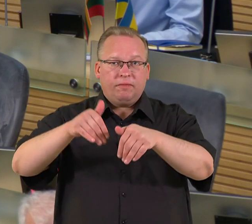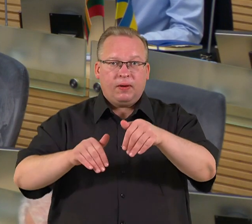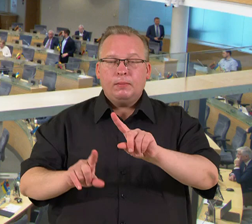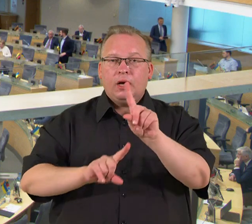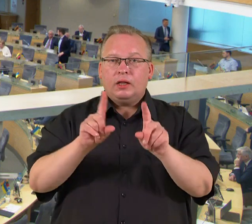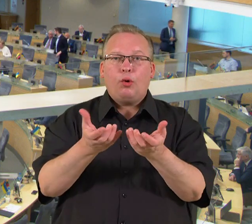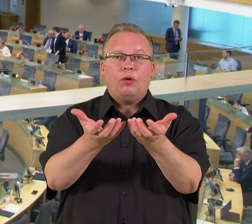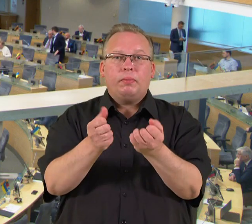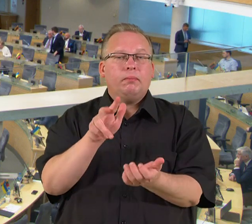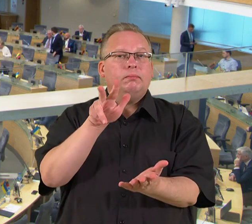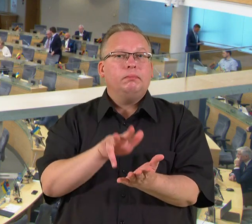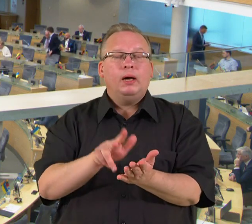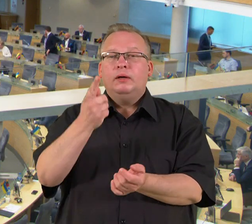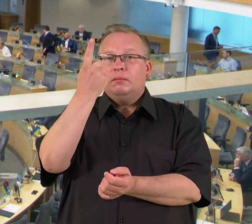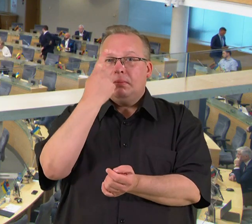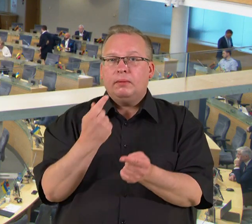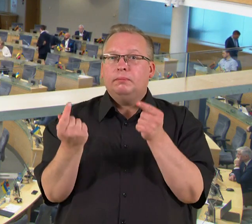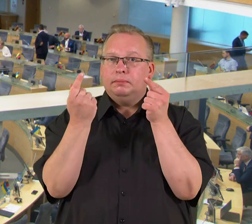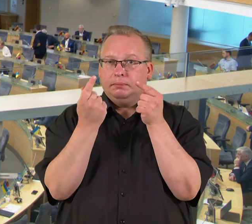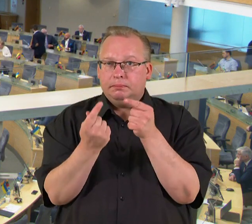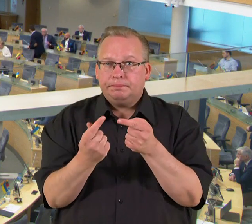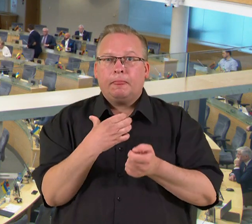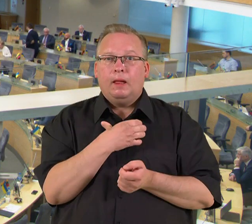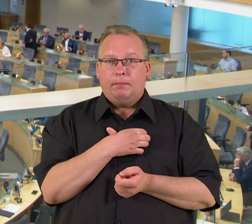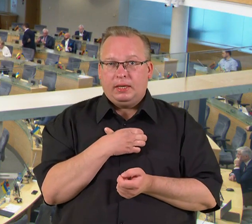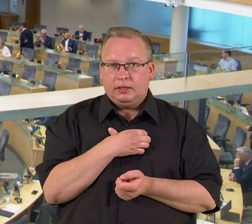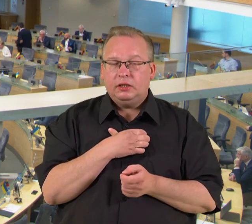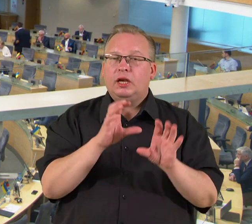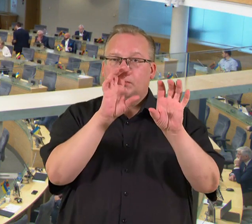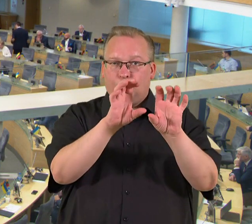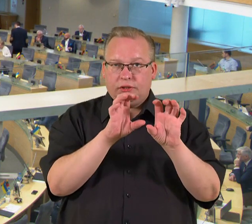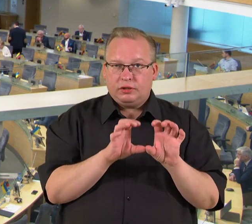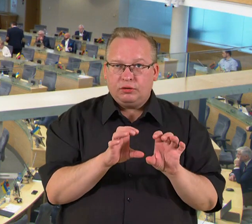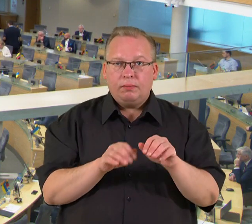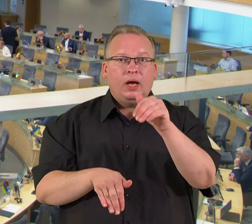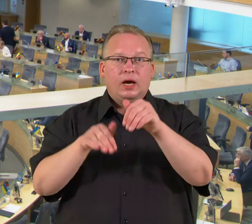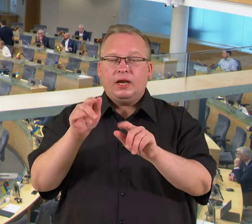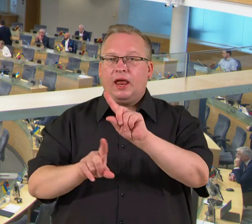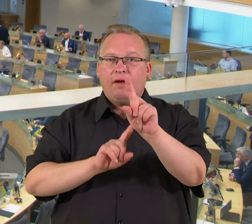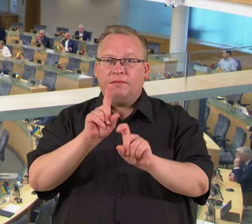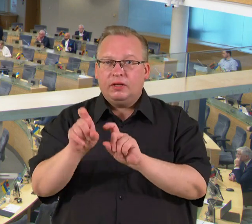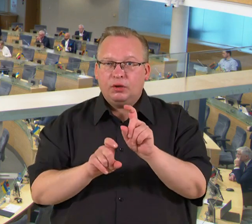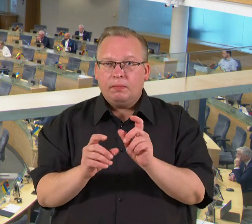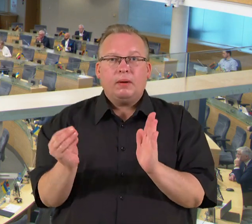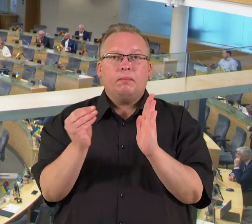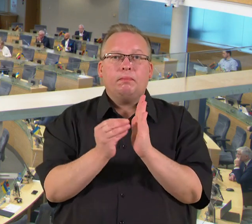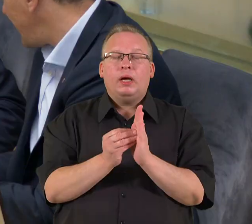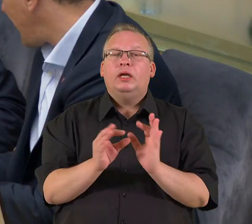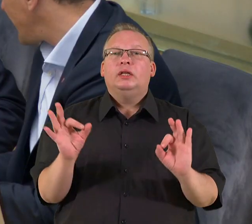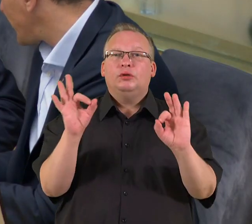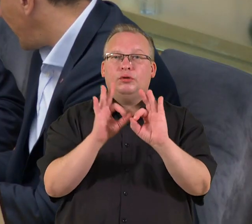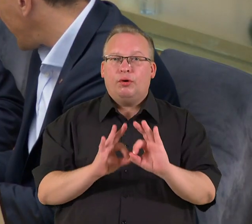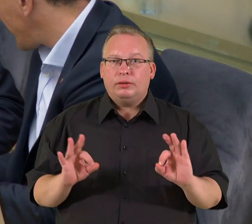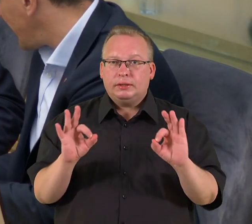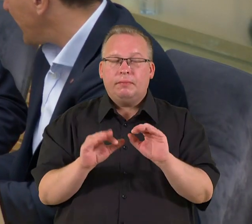dėl priėmimo tvarkos pripažinus prieštaraujančių pagrindiniam šalies įstatymai. Referendumų nereglamentavo joks teisės aktas.